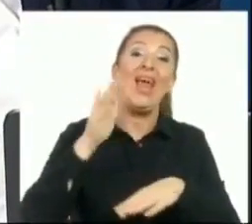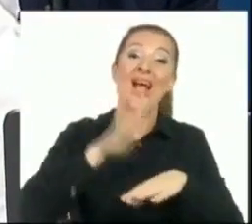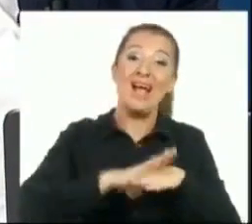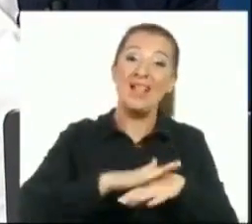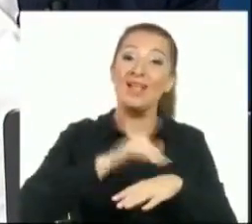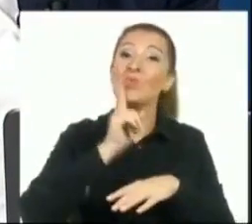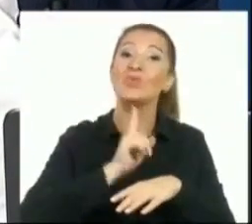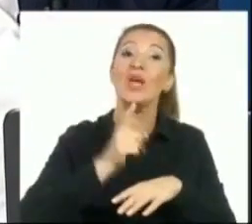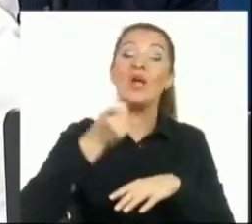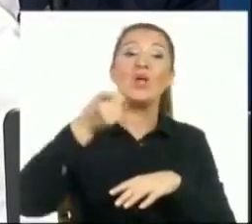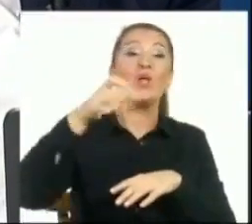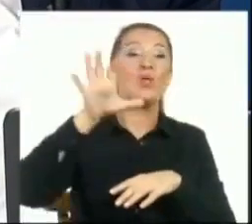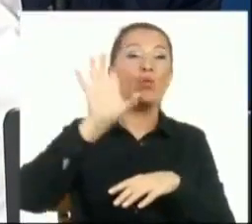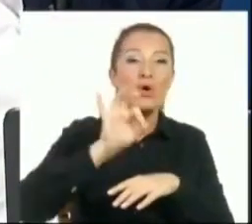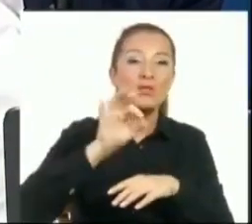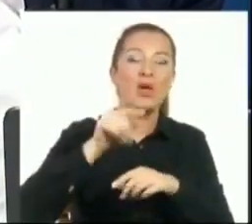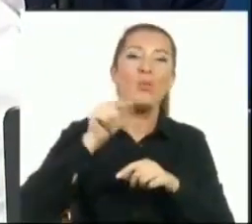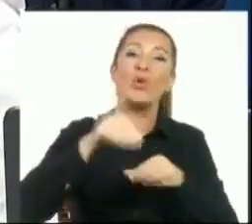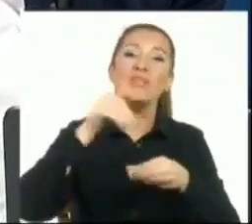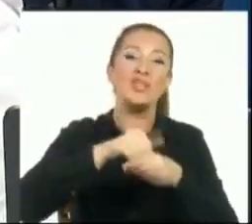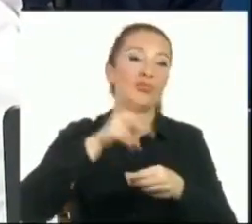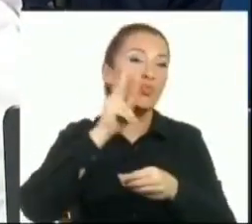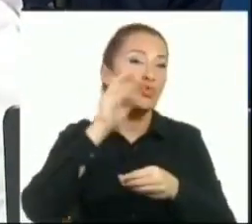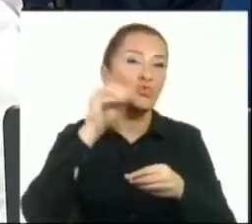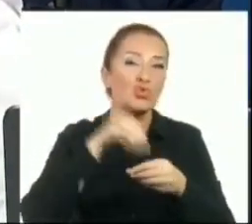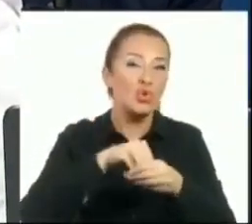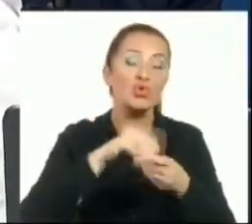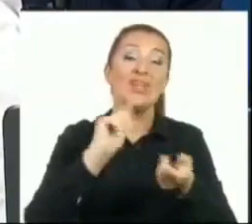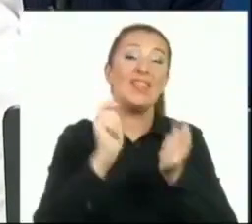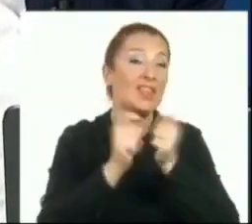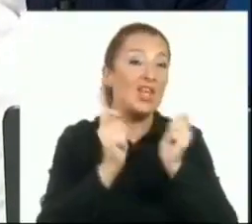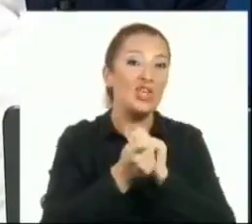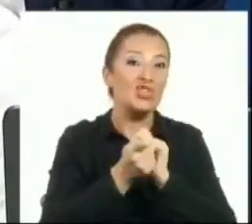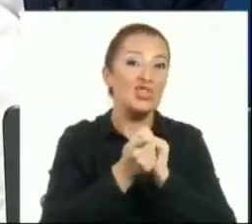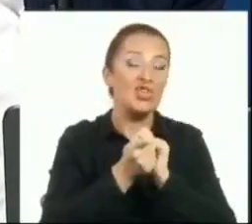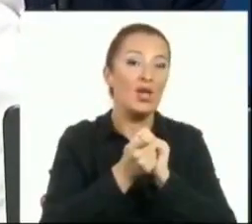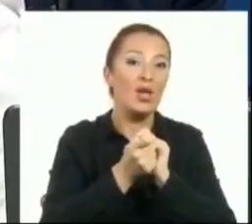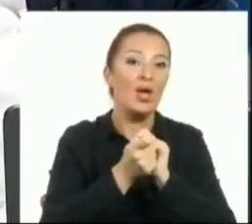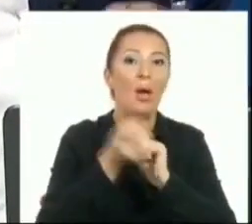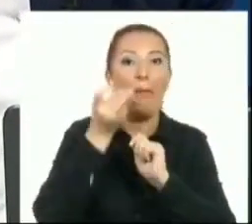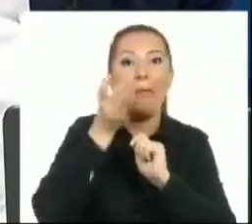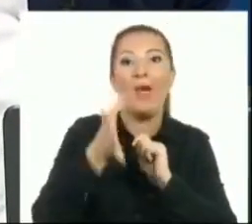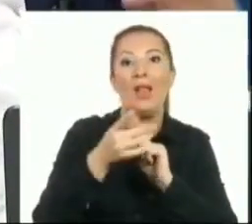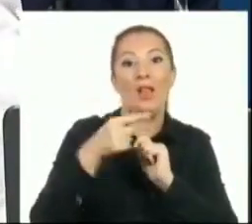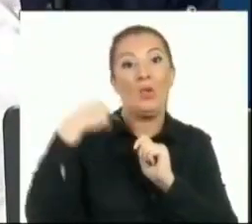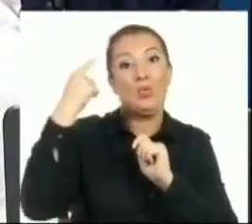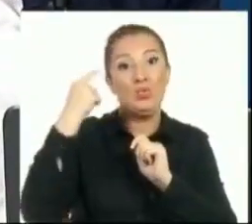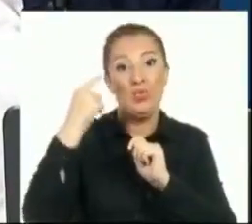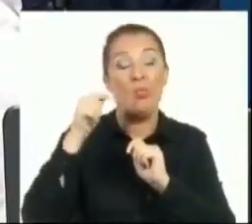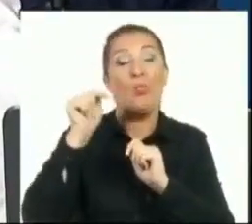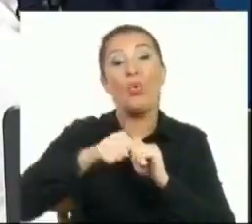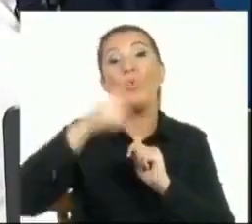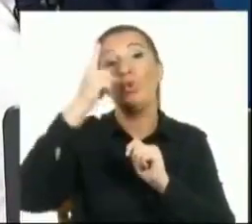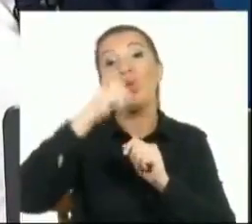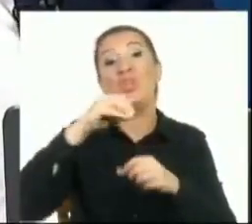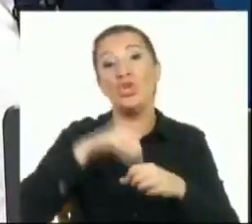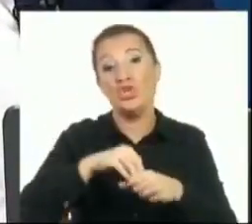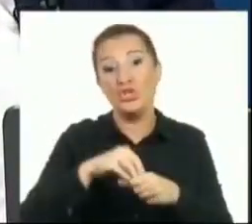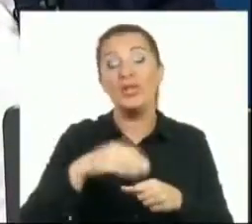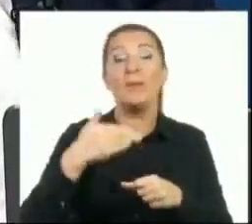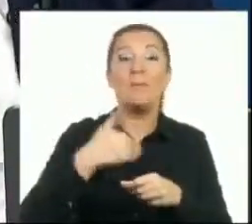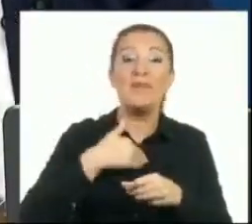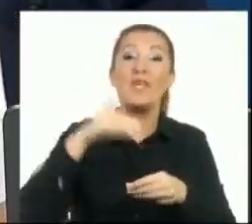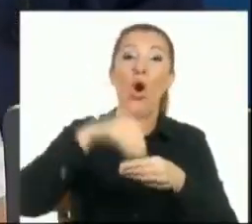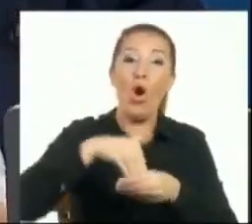yüzde 90 sayılsa bu seçimin sonucu değişeceği aşikar. Onun için İsmail Bey biz